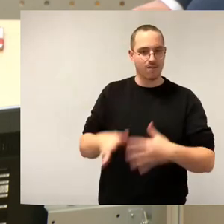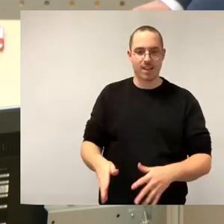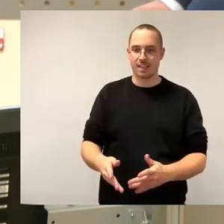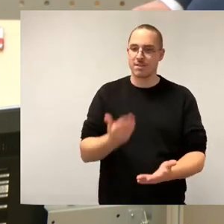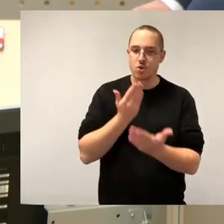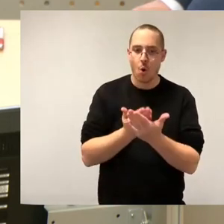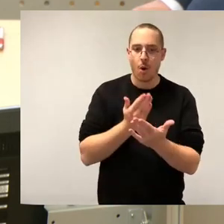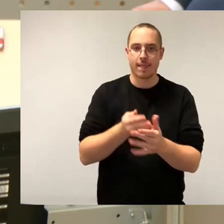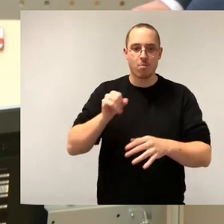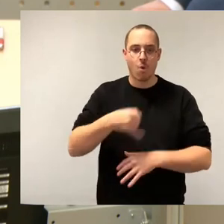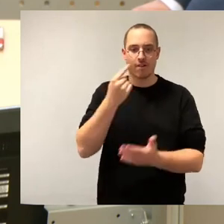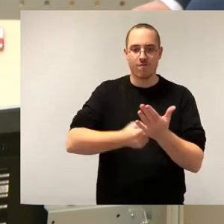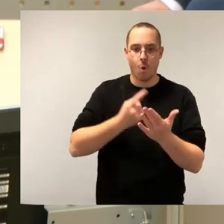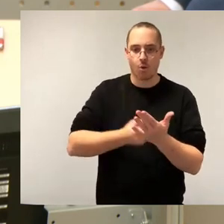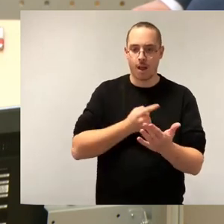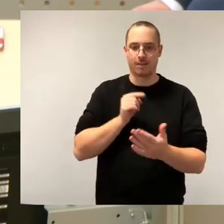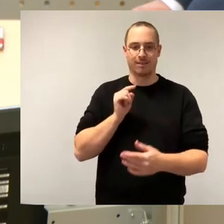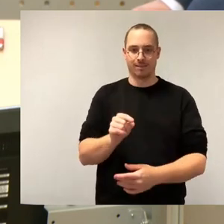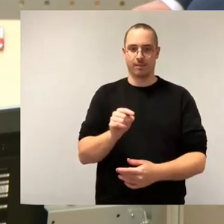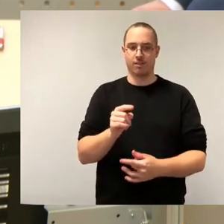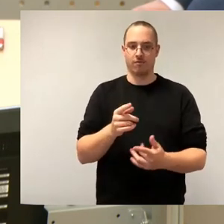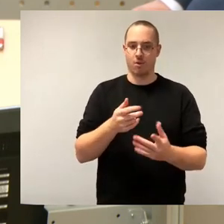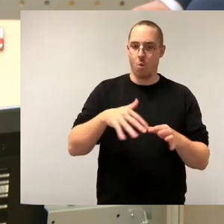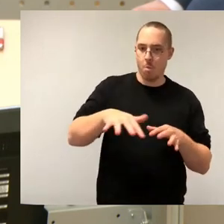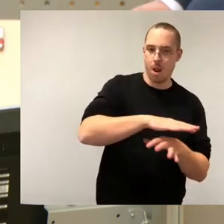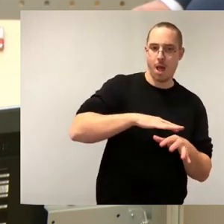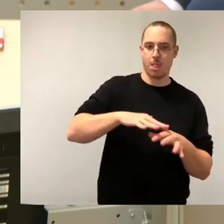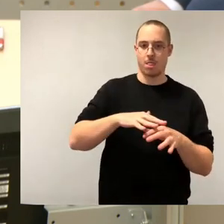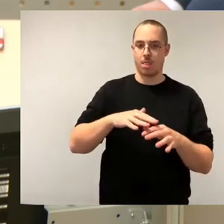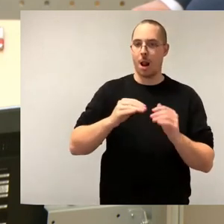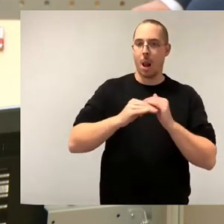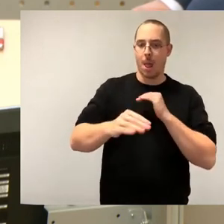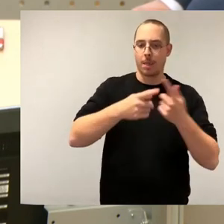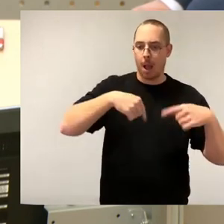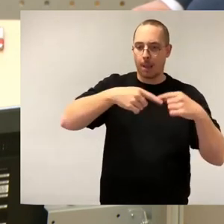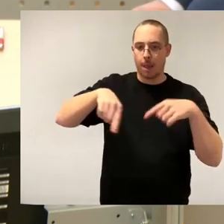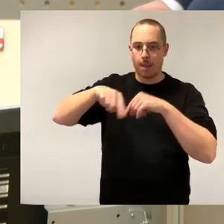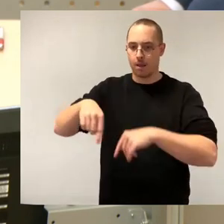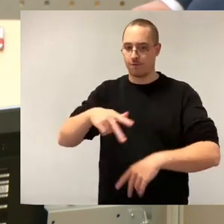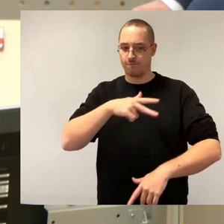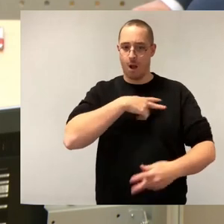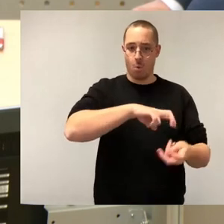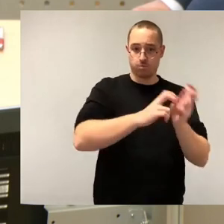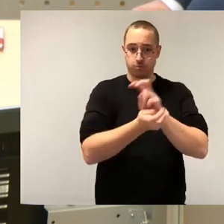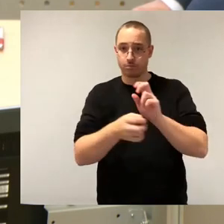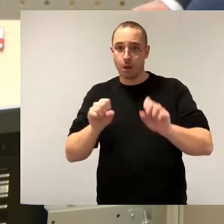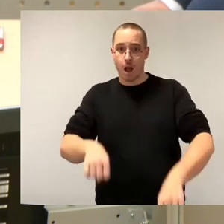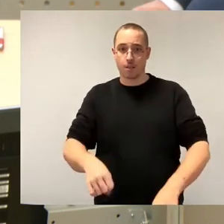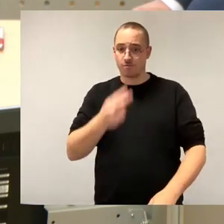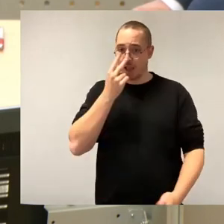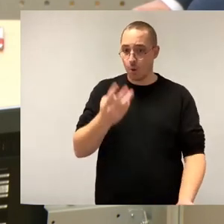Umland und den Landkreisen und Umlandgemeinden eingetreten ist. Das gilt sowohl für die Entwicklung von